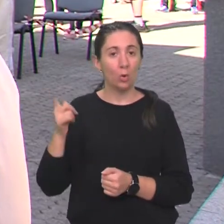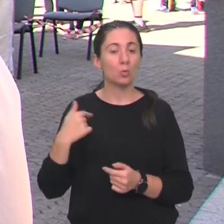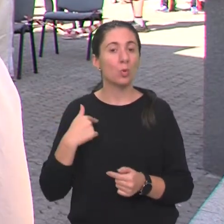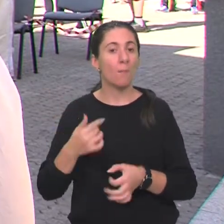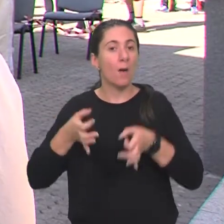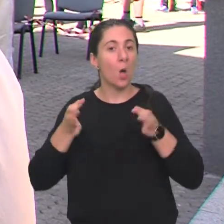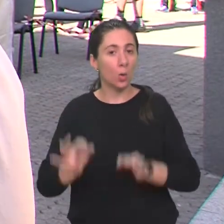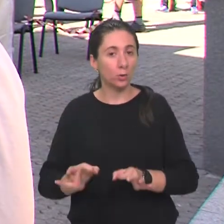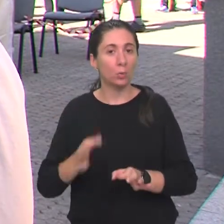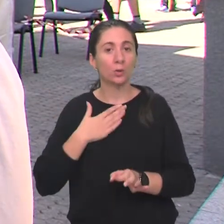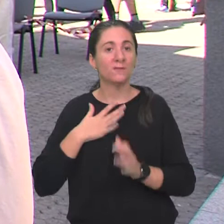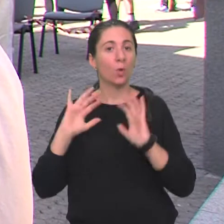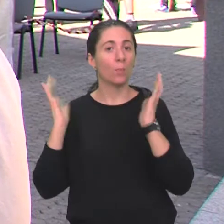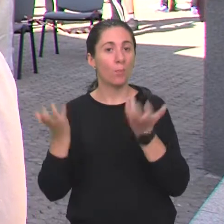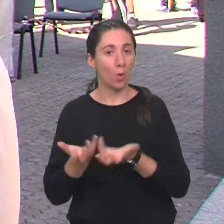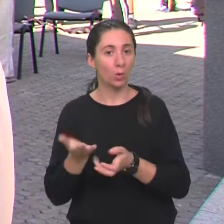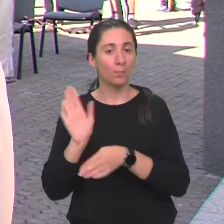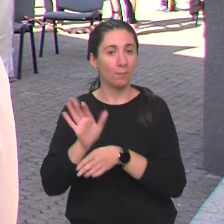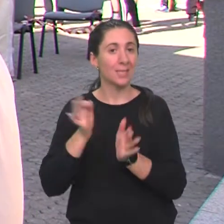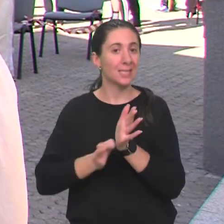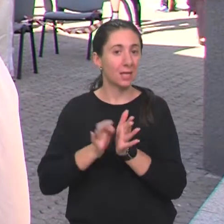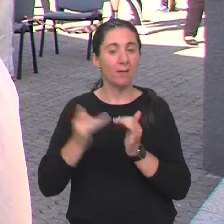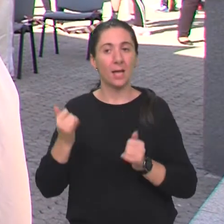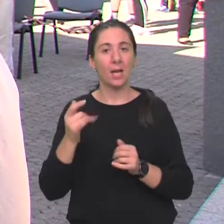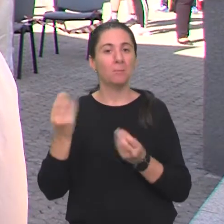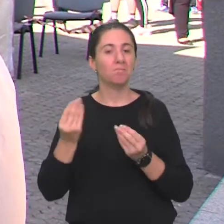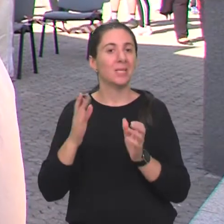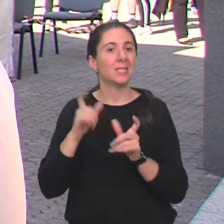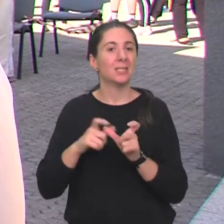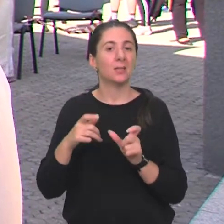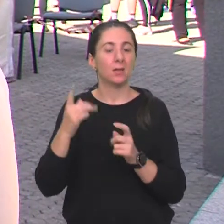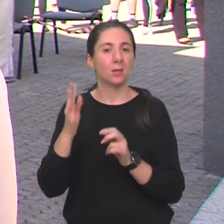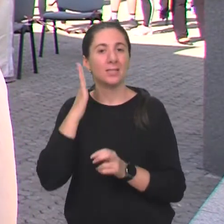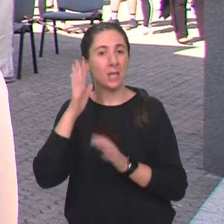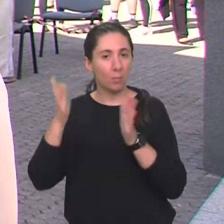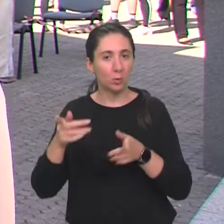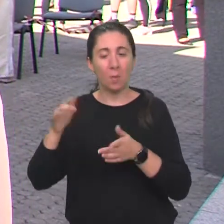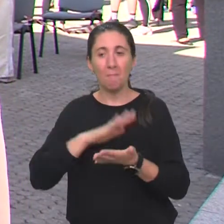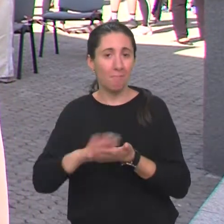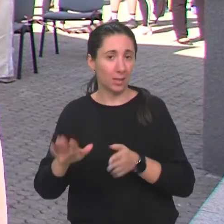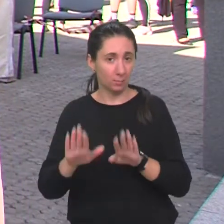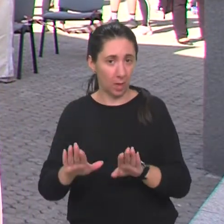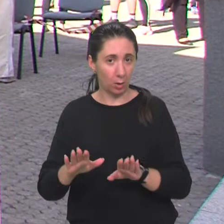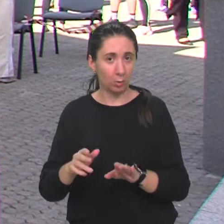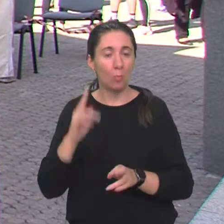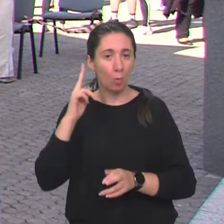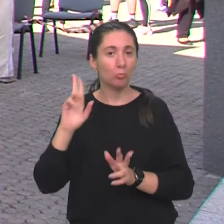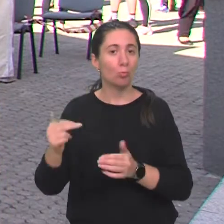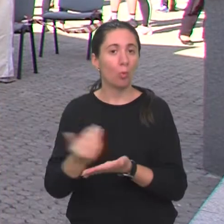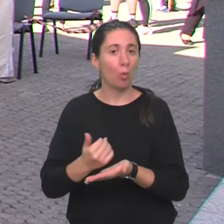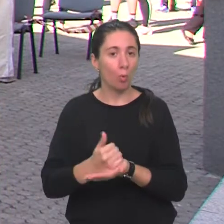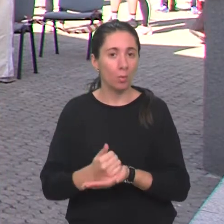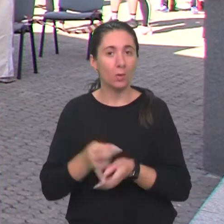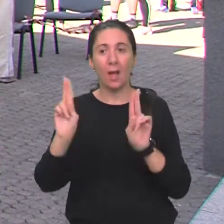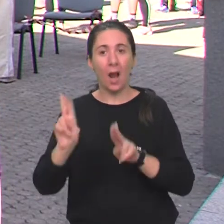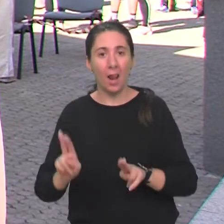osigurali svoje prostore ispred crkava ili samostana. To su nam besplatno ustupili uz mogućnost korištenja